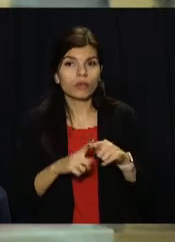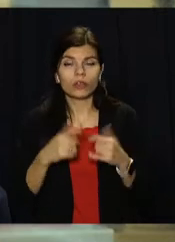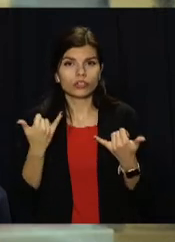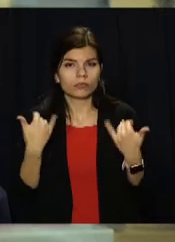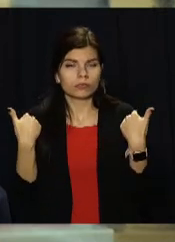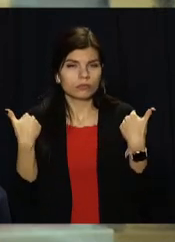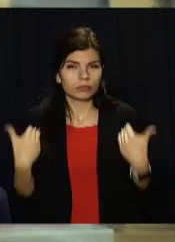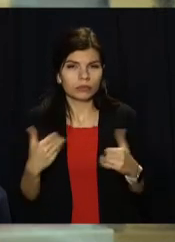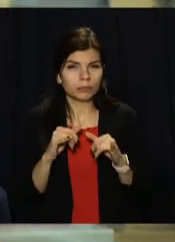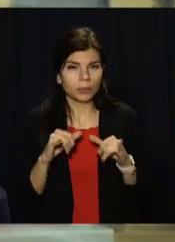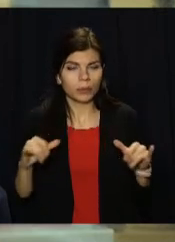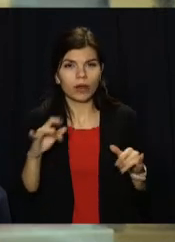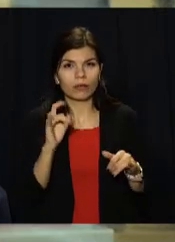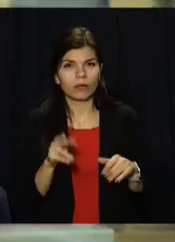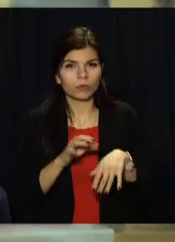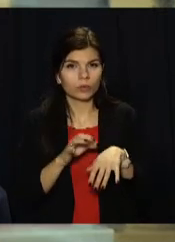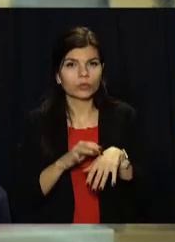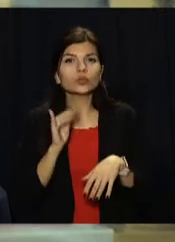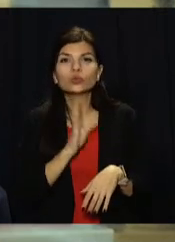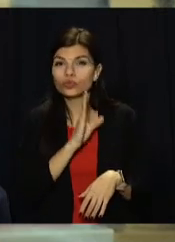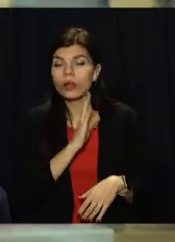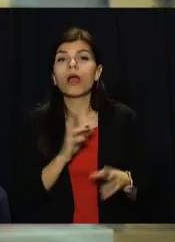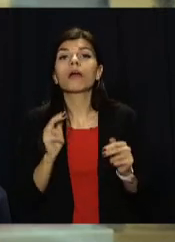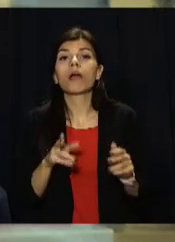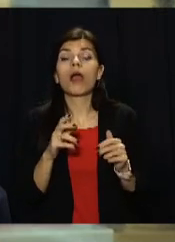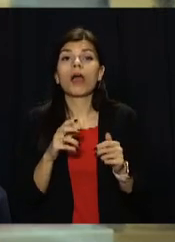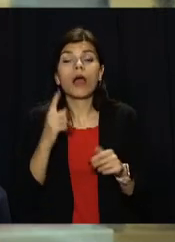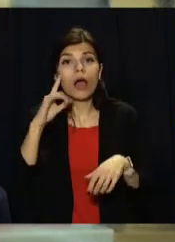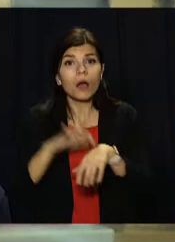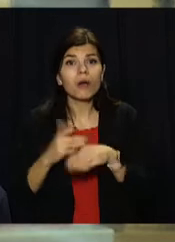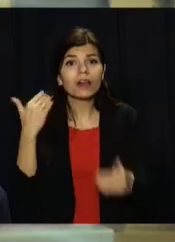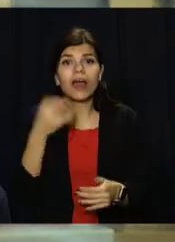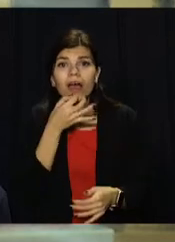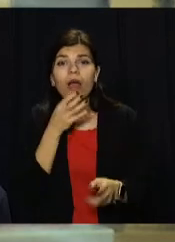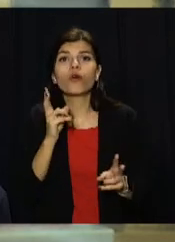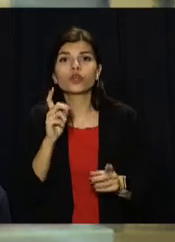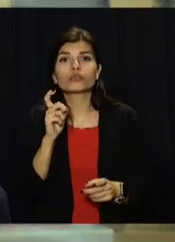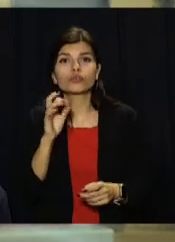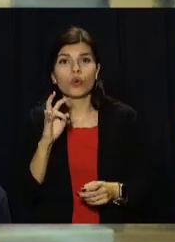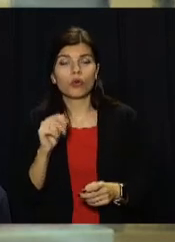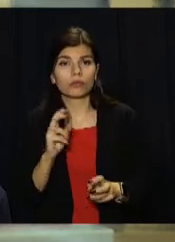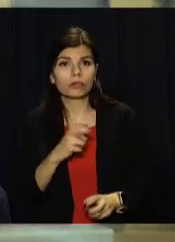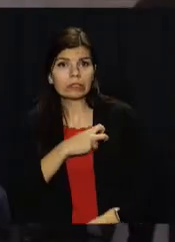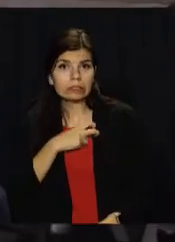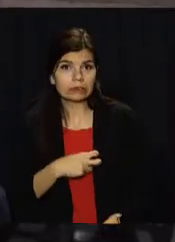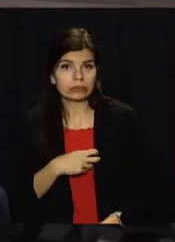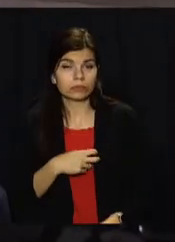наймасовіших онкологічних захворювань серед жінок. Як вчасно виявити недогу та хто в зоні ризику – далі у сюжеті.